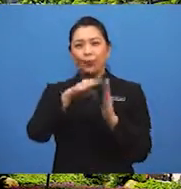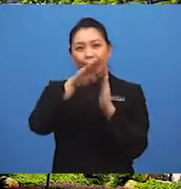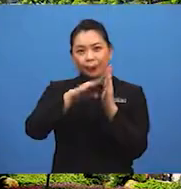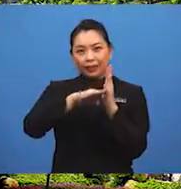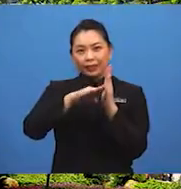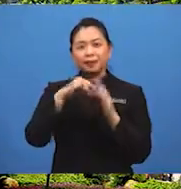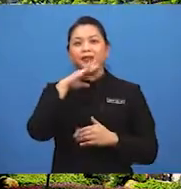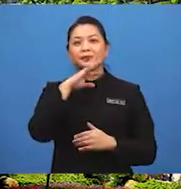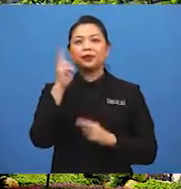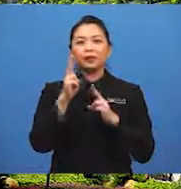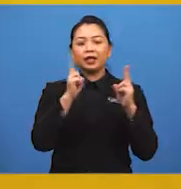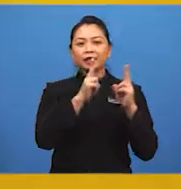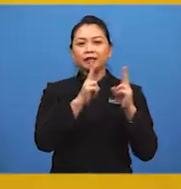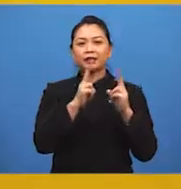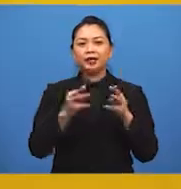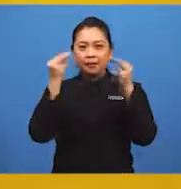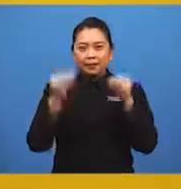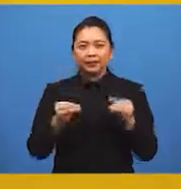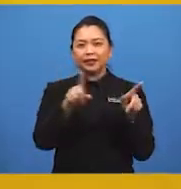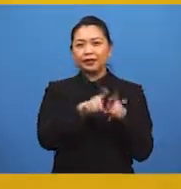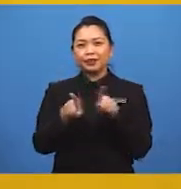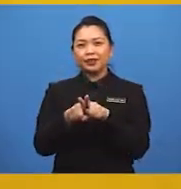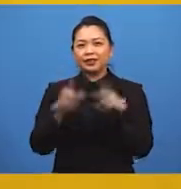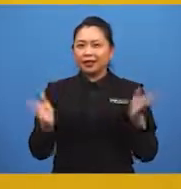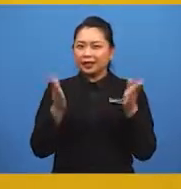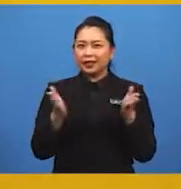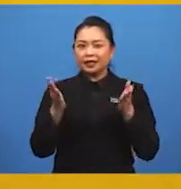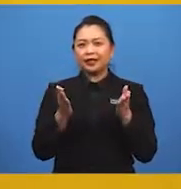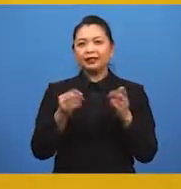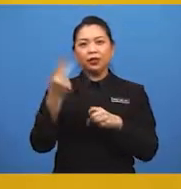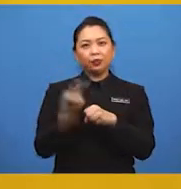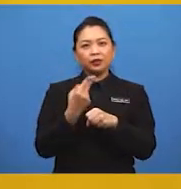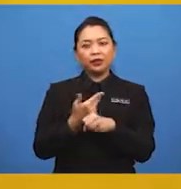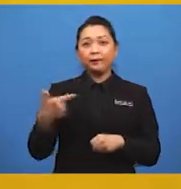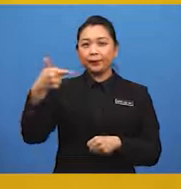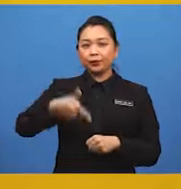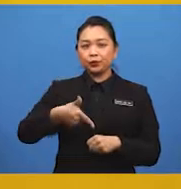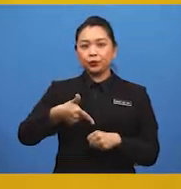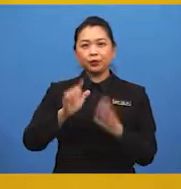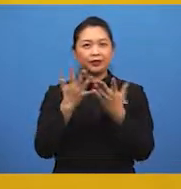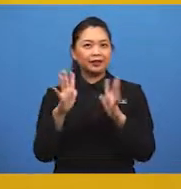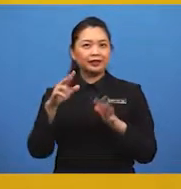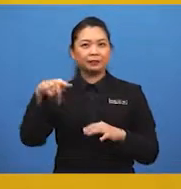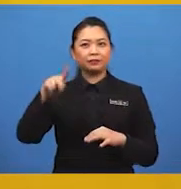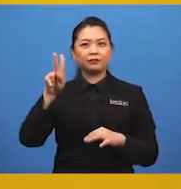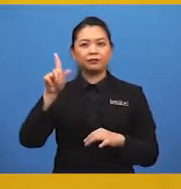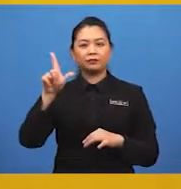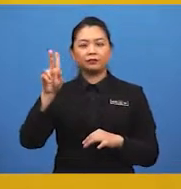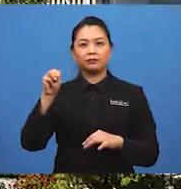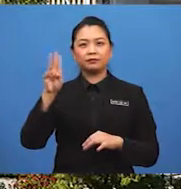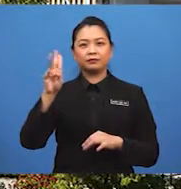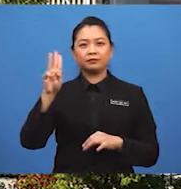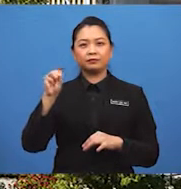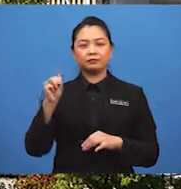mengurangkan pencemaran udara, masyarakat juga digalakkan menggunakan petrol tanpa plumbum.